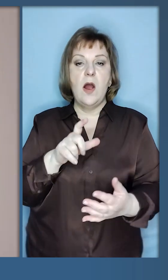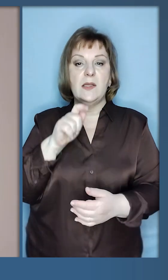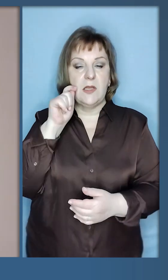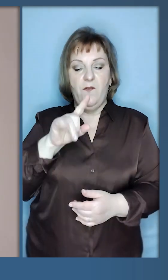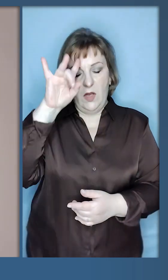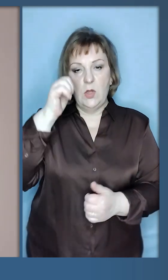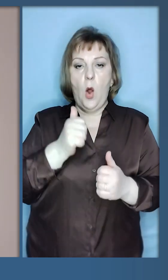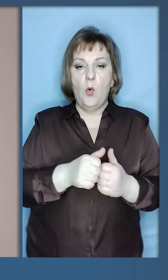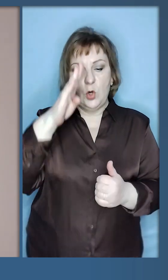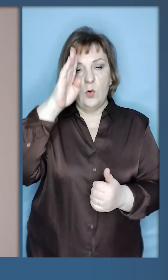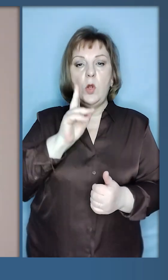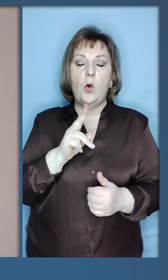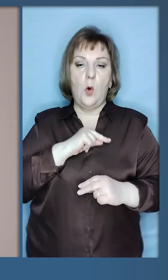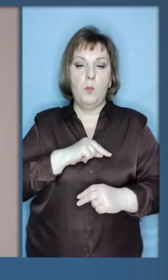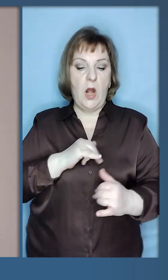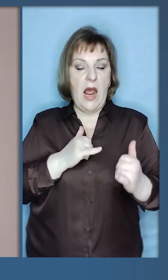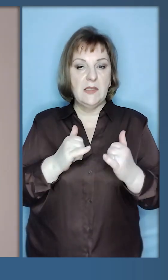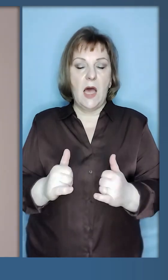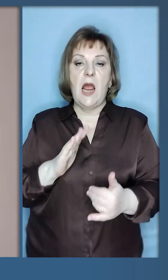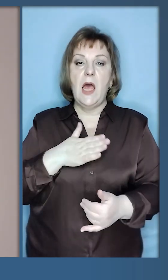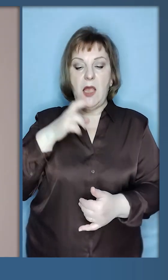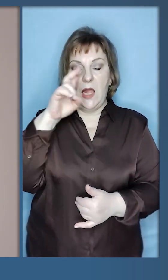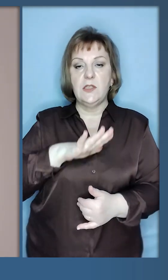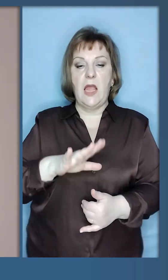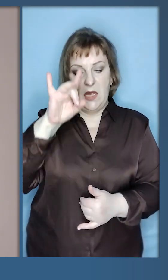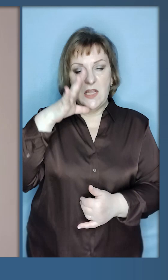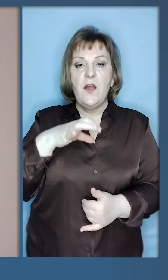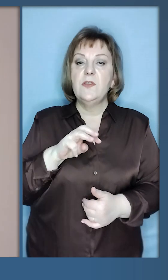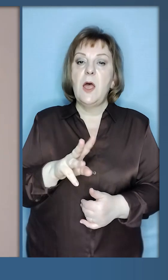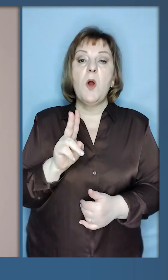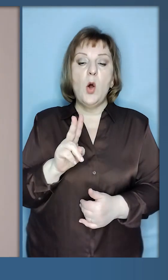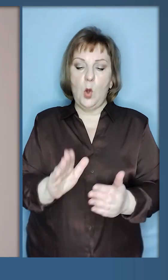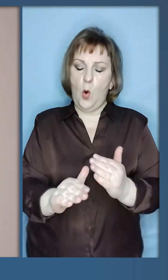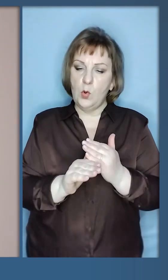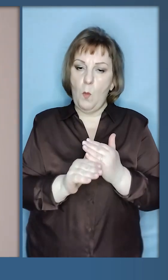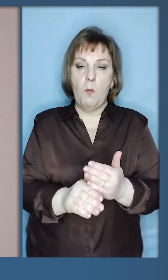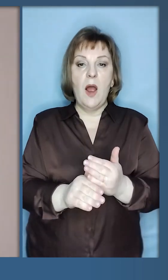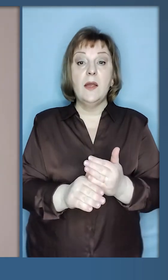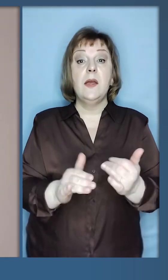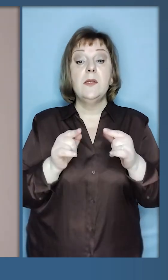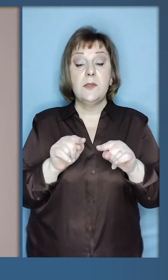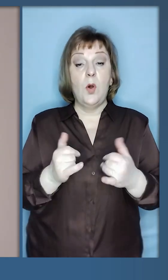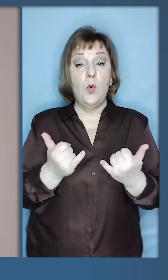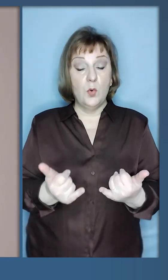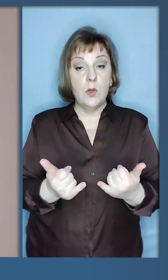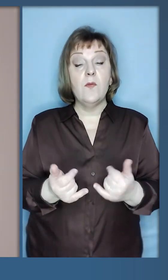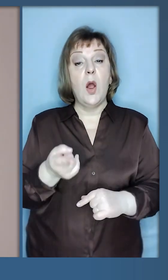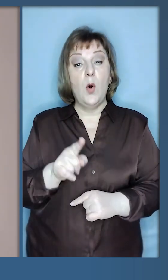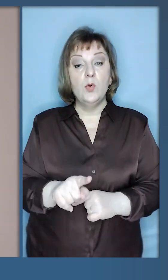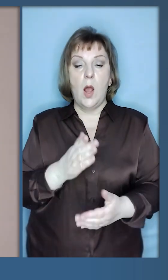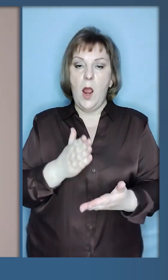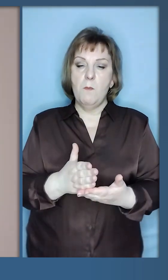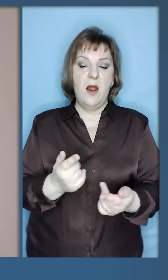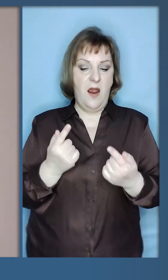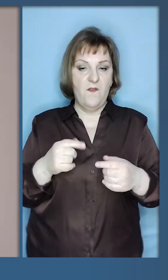за Україну. Слава кожному і кожній, хто працює заради нашої держави. Слава усім, хто допомагає. Сьогодні, до